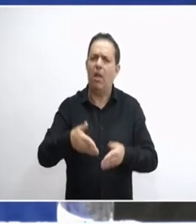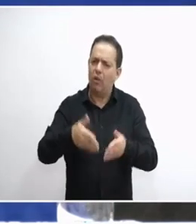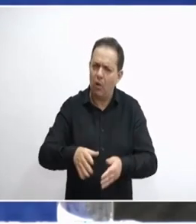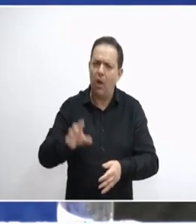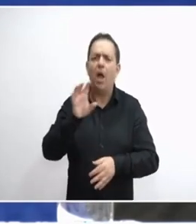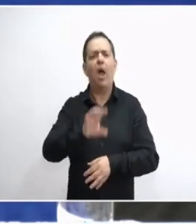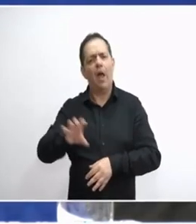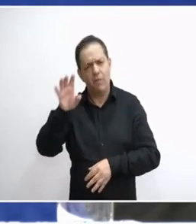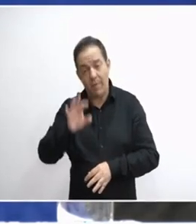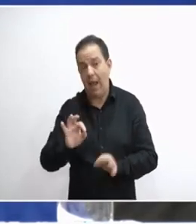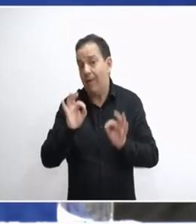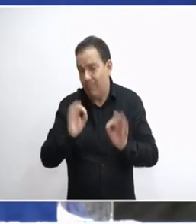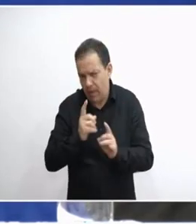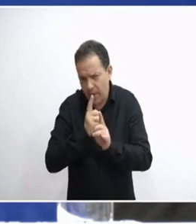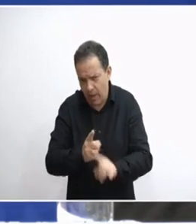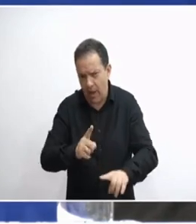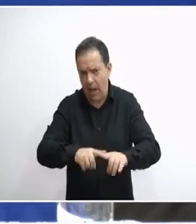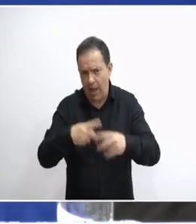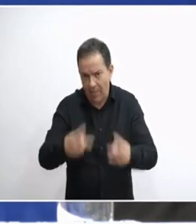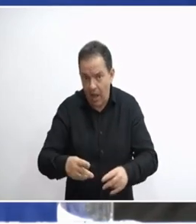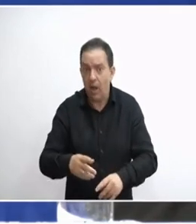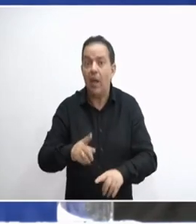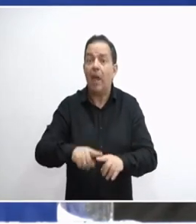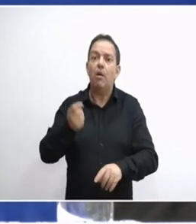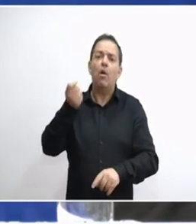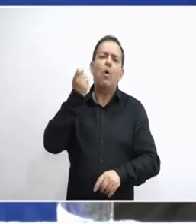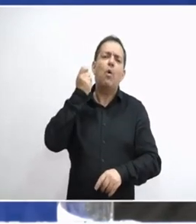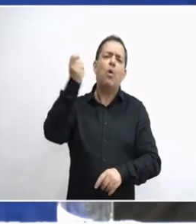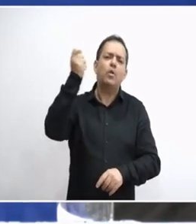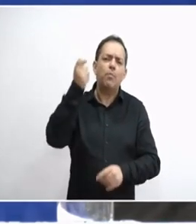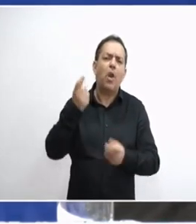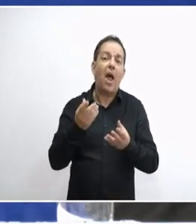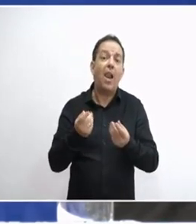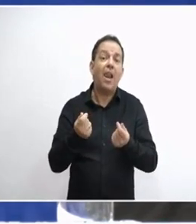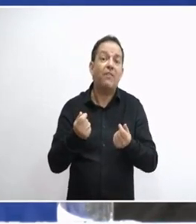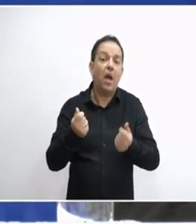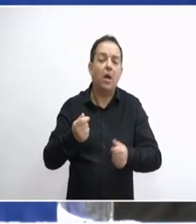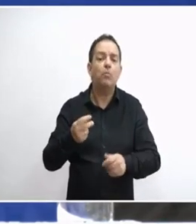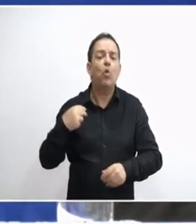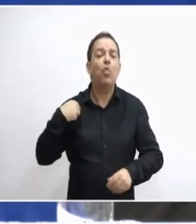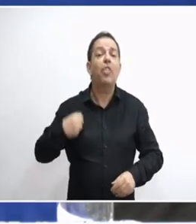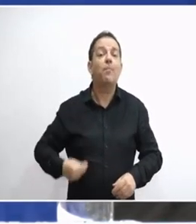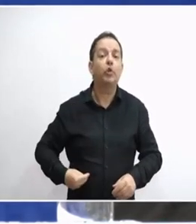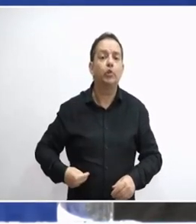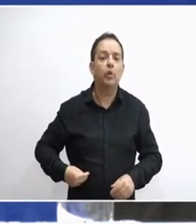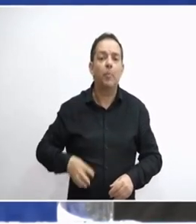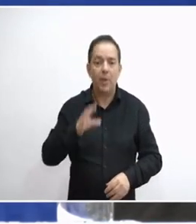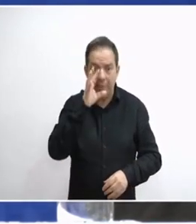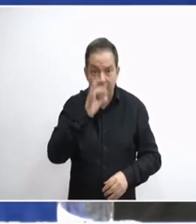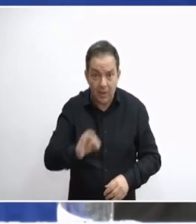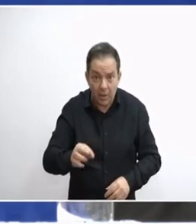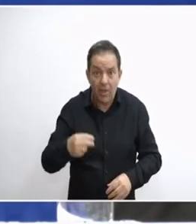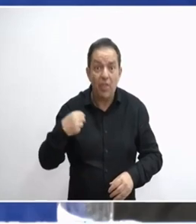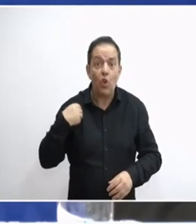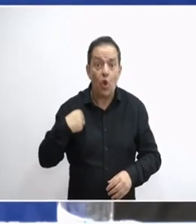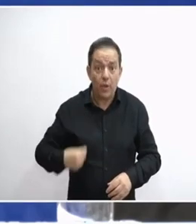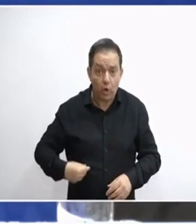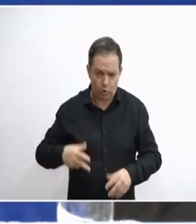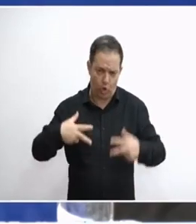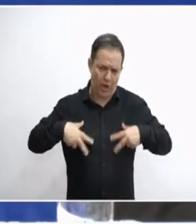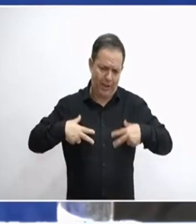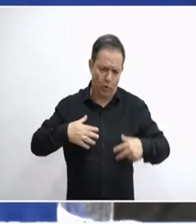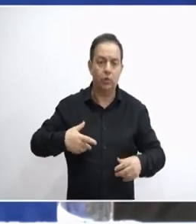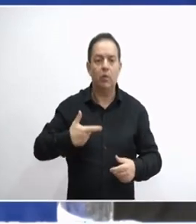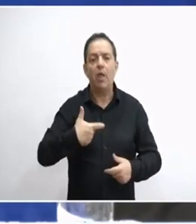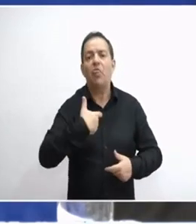Ευρωπαία, ειδικά για την Ελλάδα, χρωστάν πάρα πολλά χρέματα στο δημόσιο. Άρα ουσιαστικά τις έχει δανειοδοτήσει το δημόσιο. Το δημόσιο